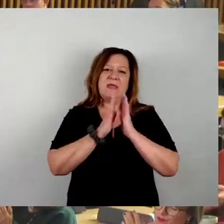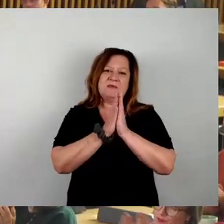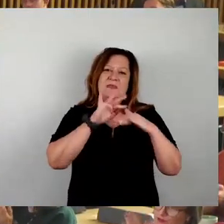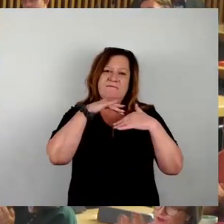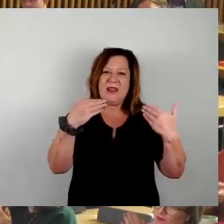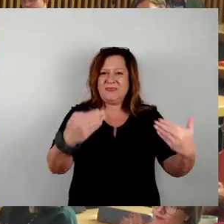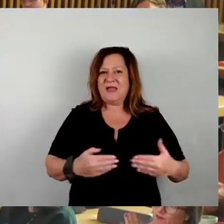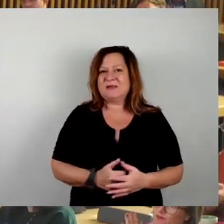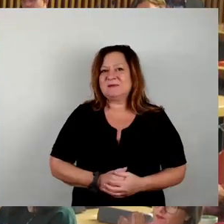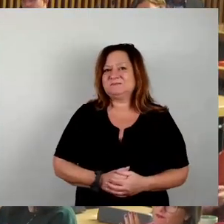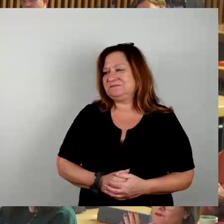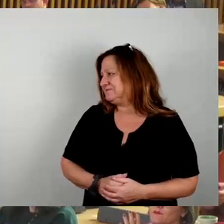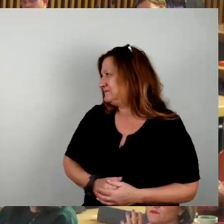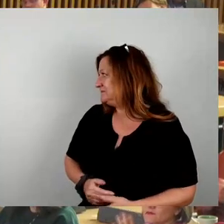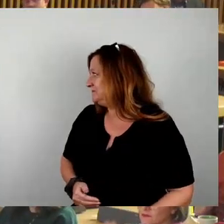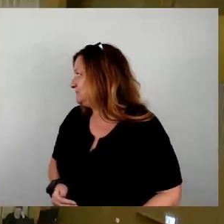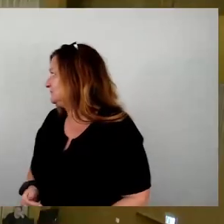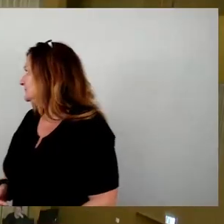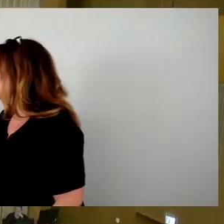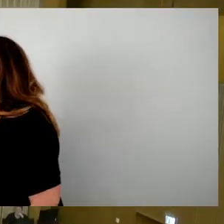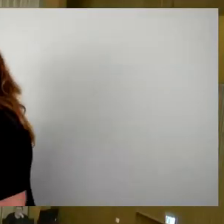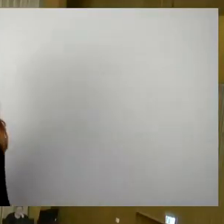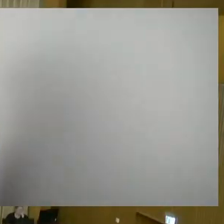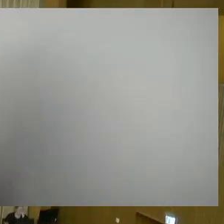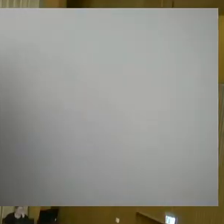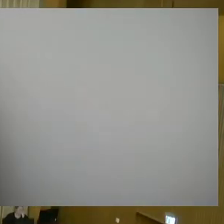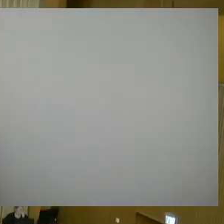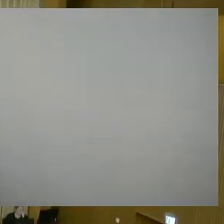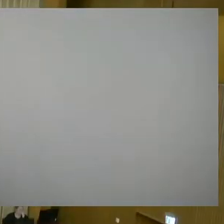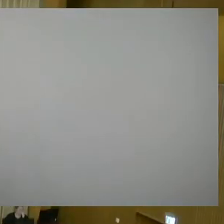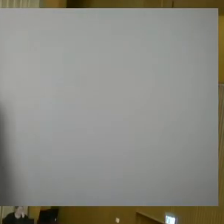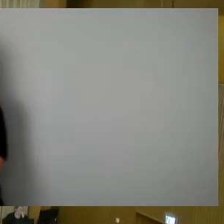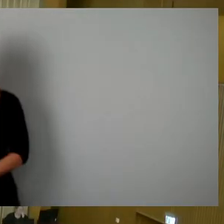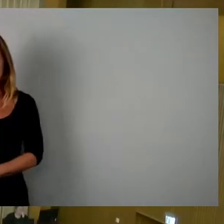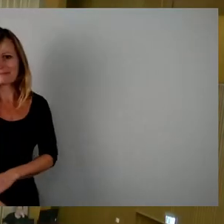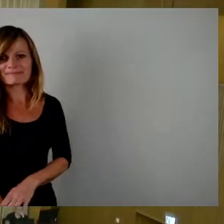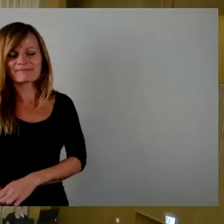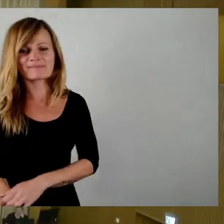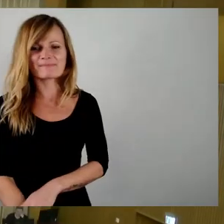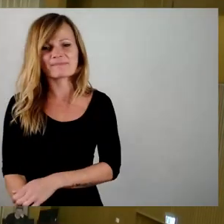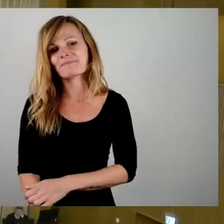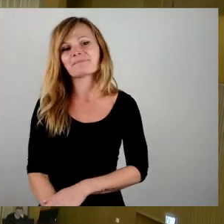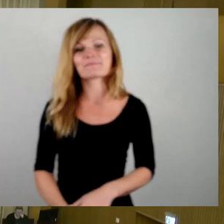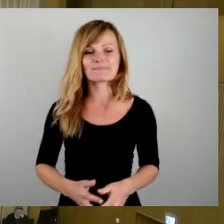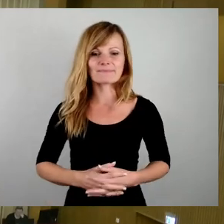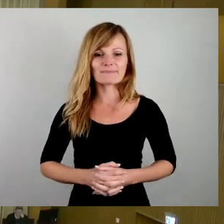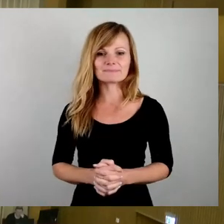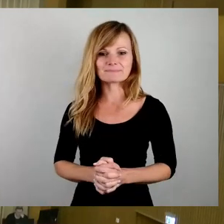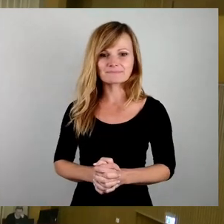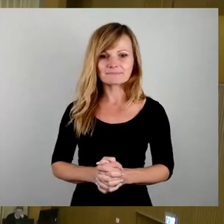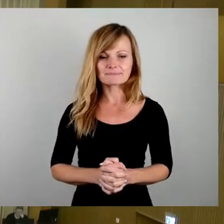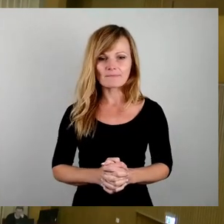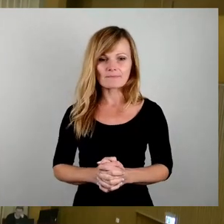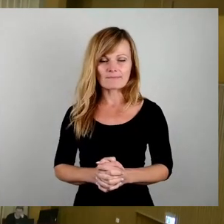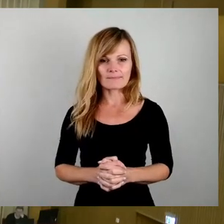So, als nächstes CDU-Fraktion, Herr Böhm. sind ja heute